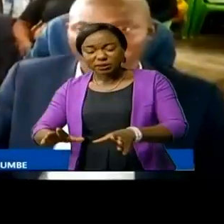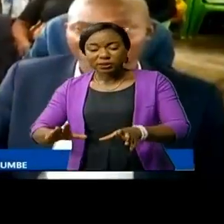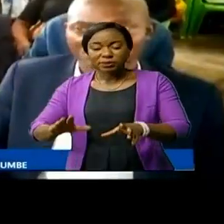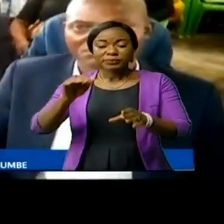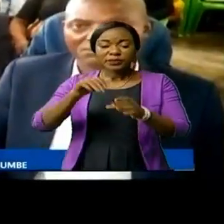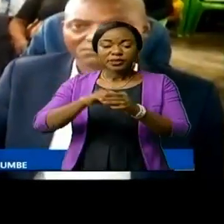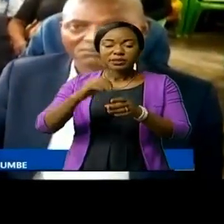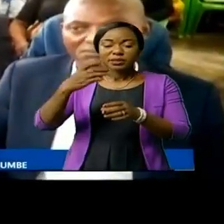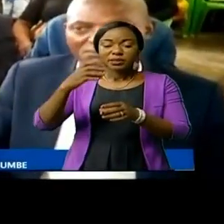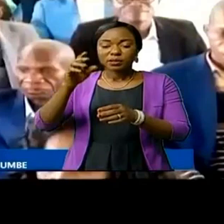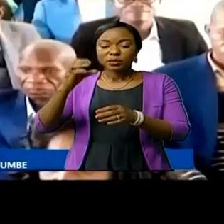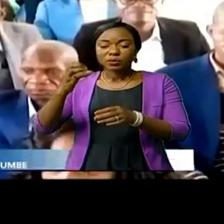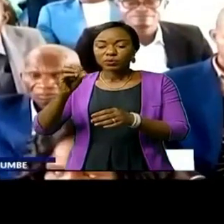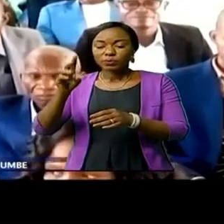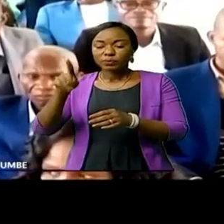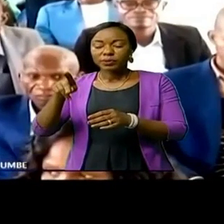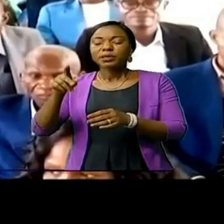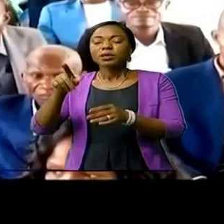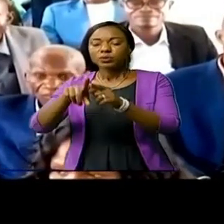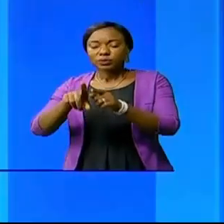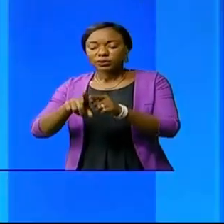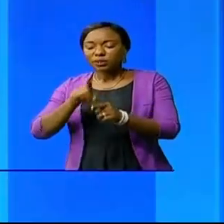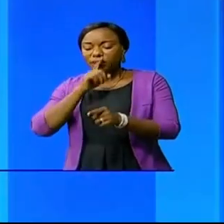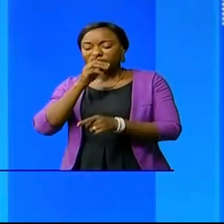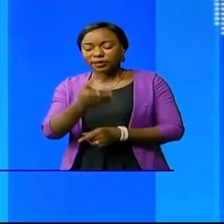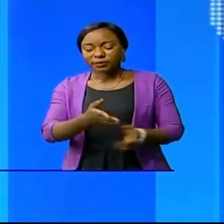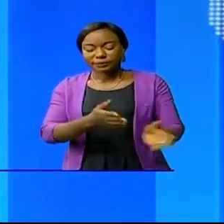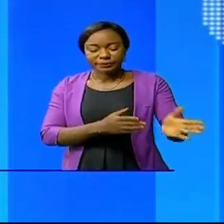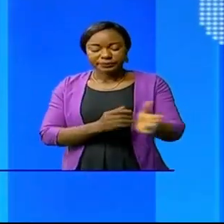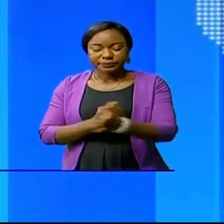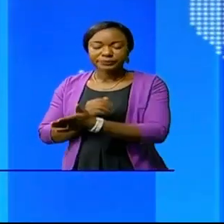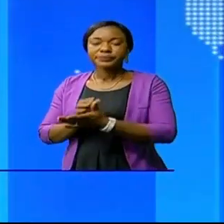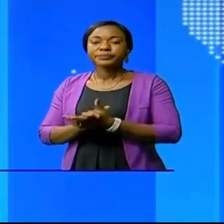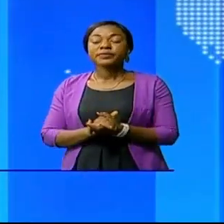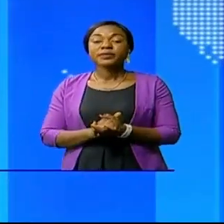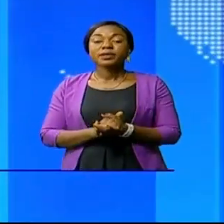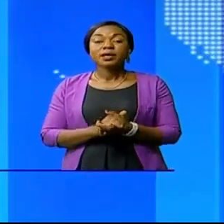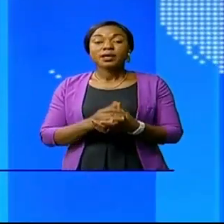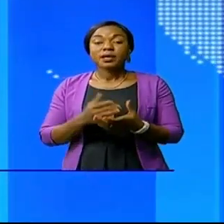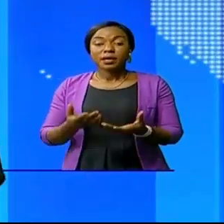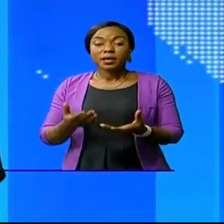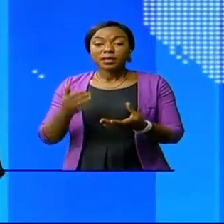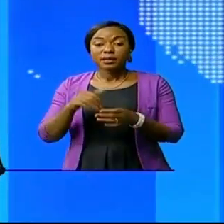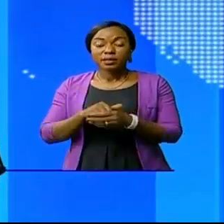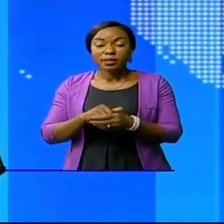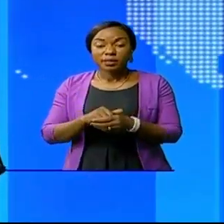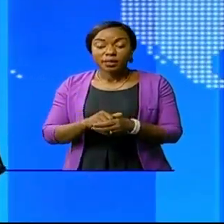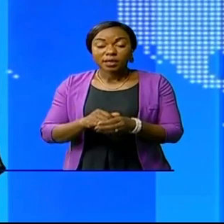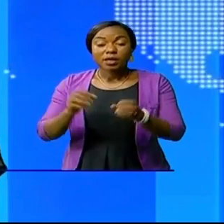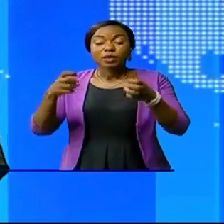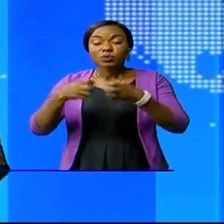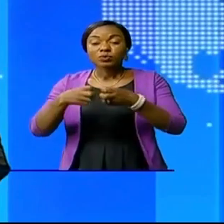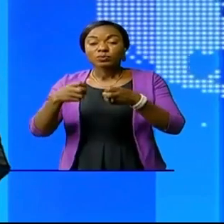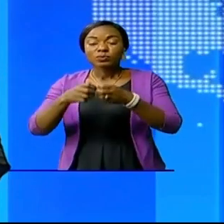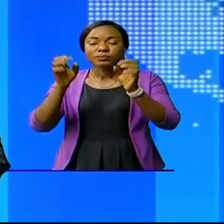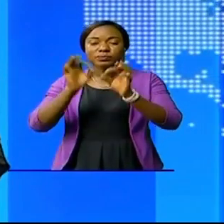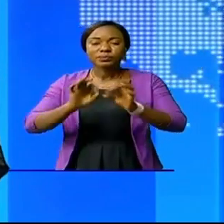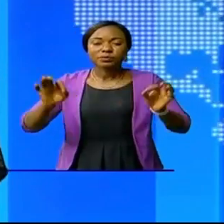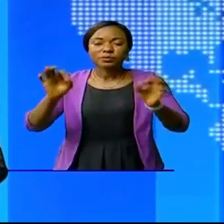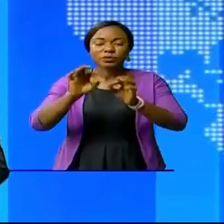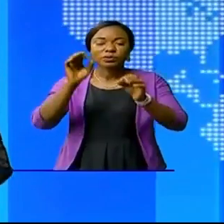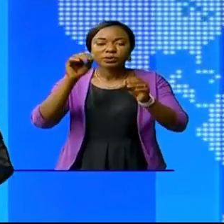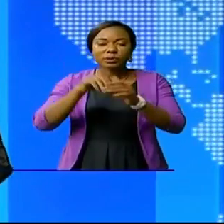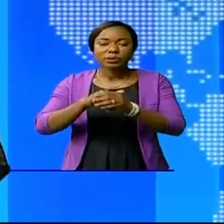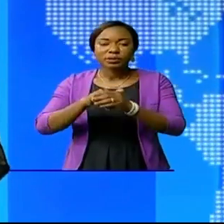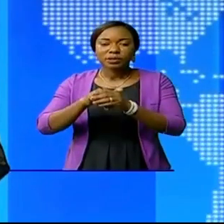Sécoupé Maïdombé 1 à Inungo. La Chapa est en manque de l'électricité, de l'eau potable, le